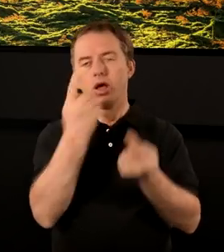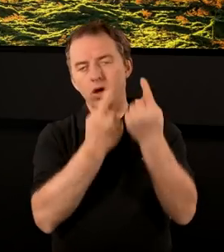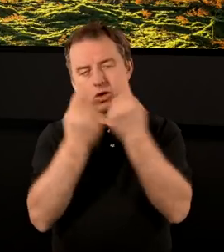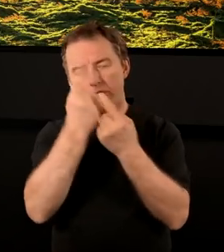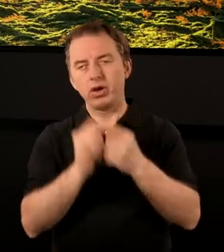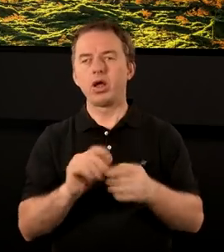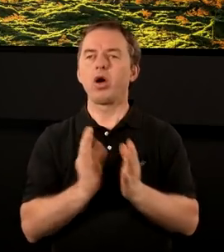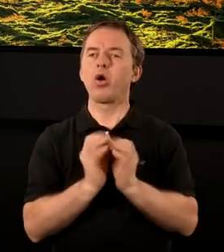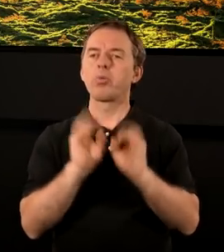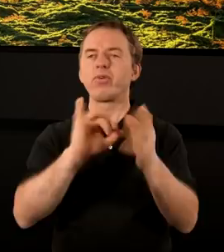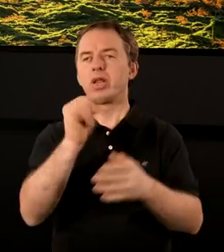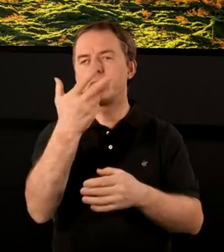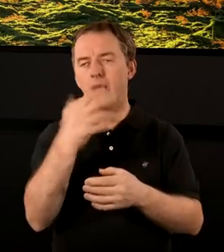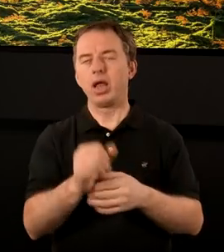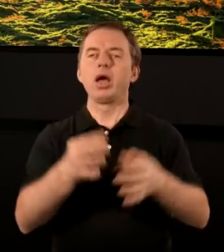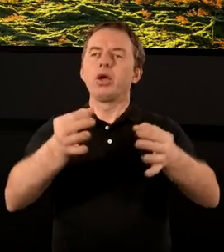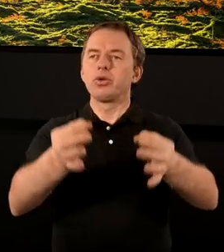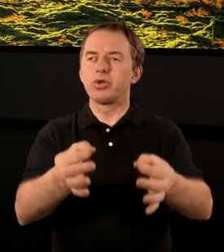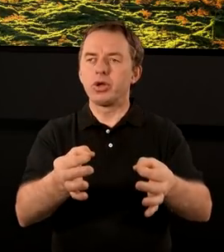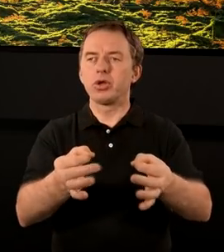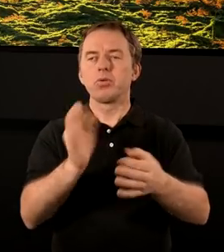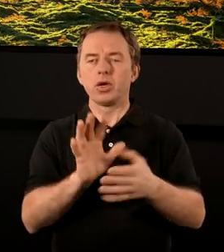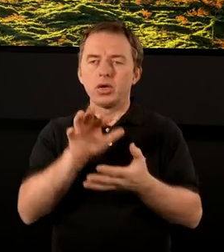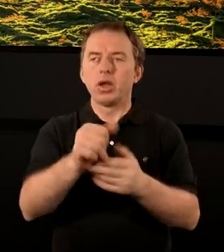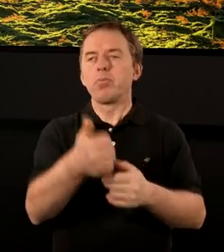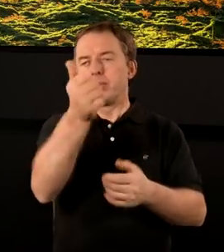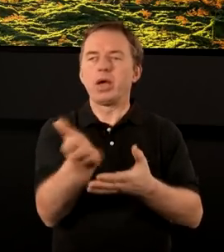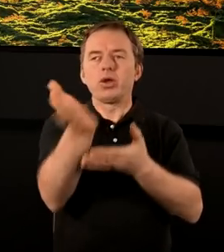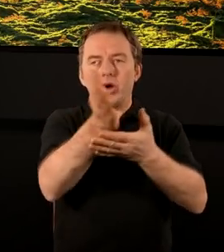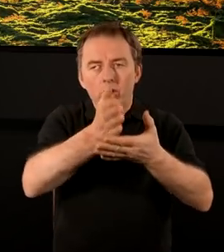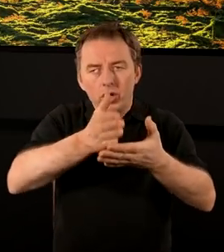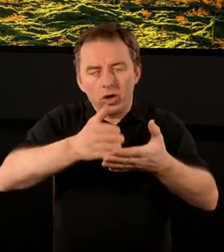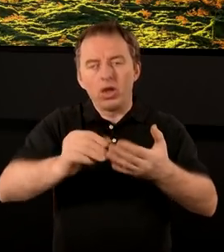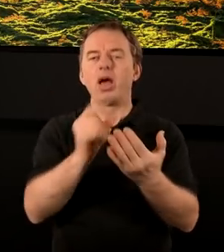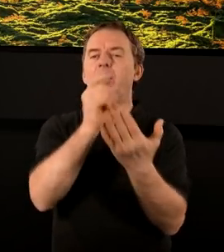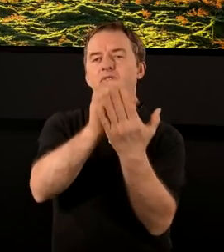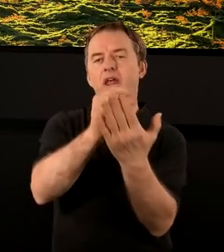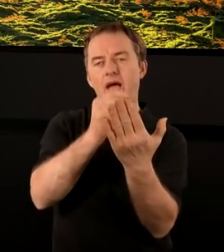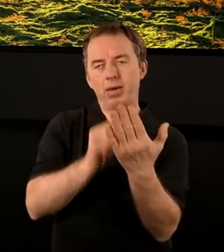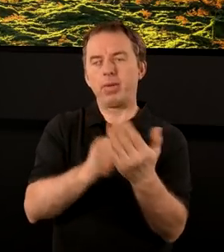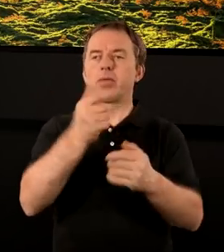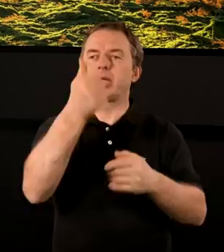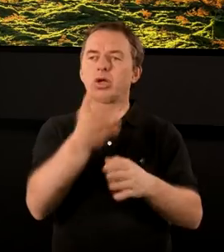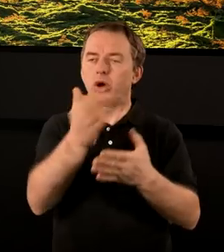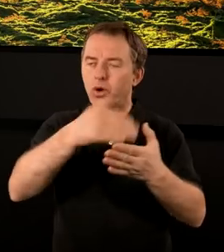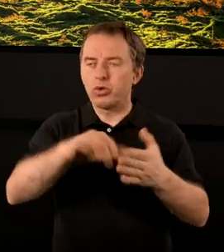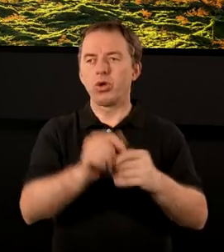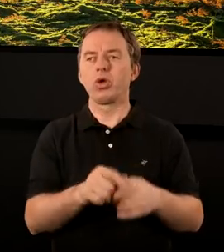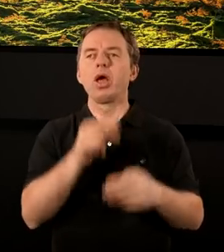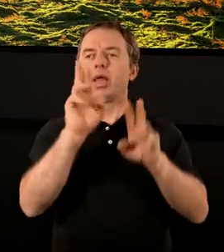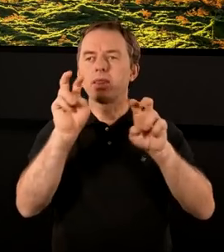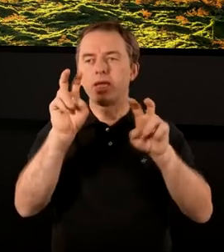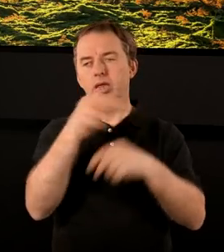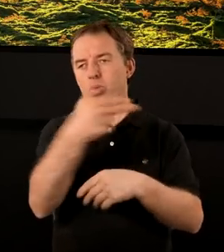Apokalipsy św. Jana. Dzisiaj sięgać będziemy do pierwszego rozdziału, do fragmentu pierwszego rozdziału tej księgi, a